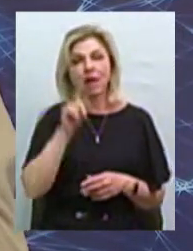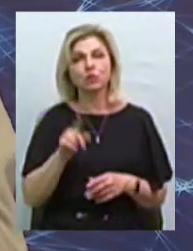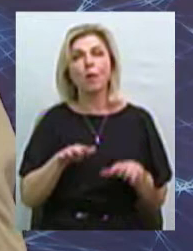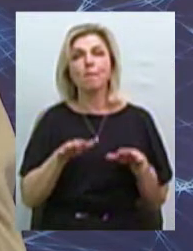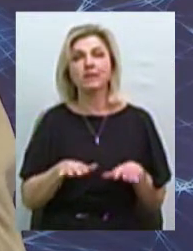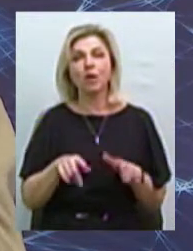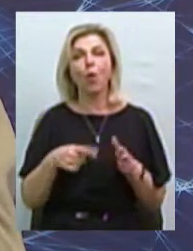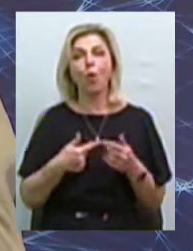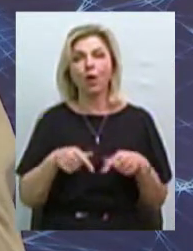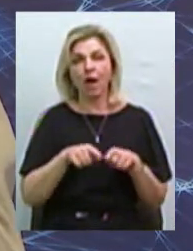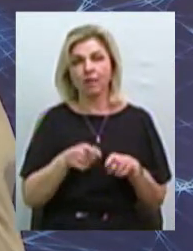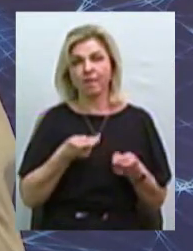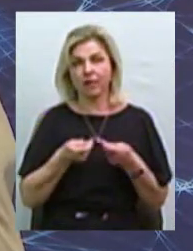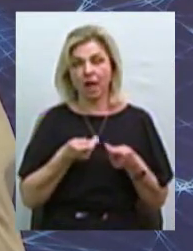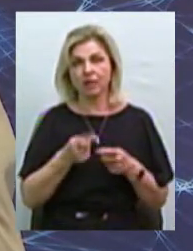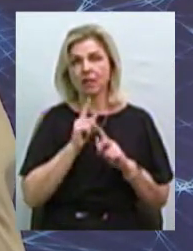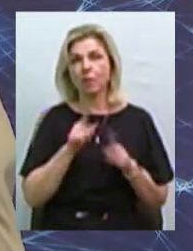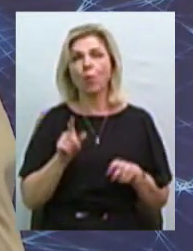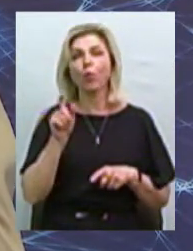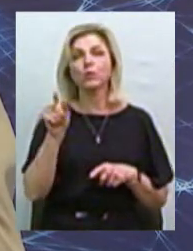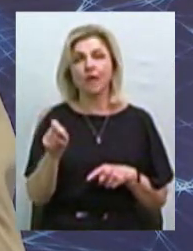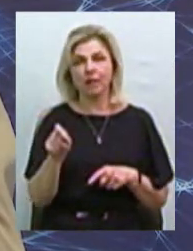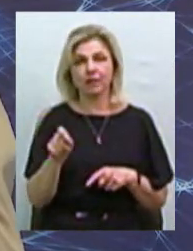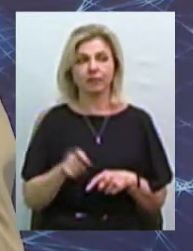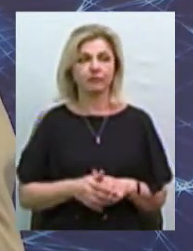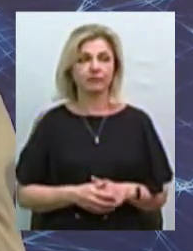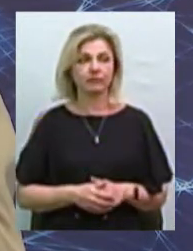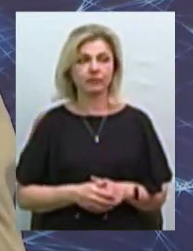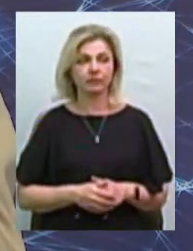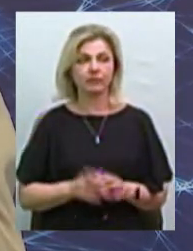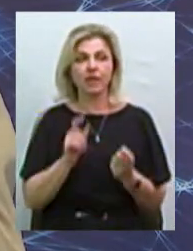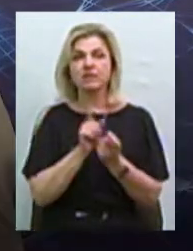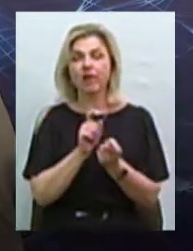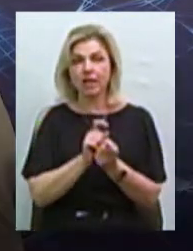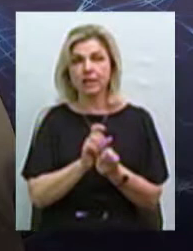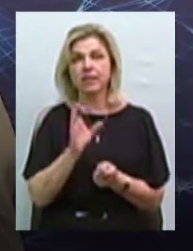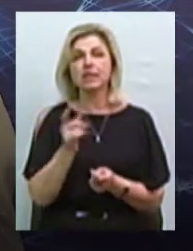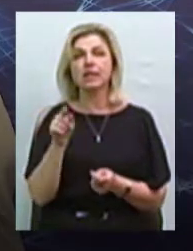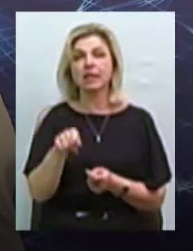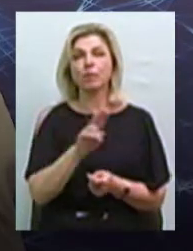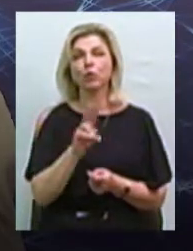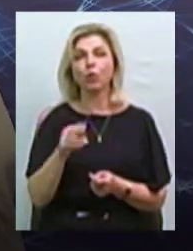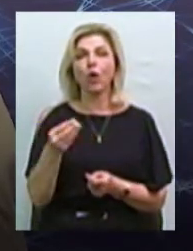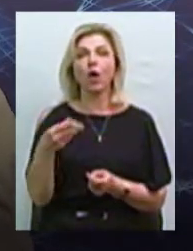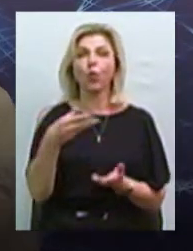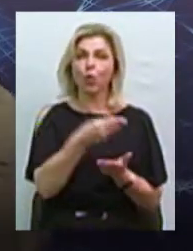влади не будуть кусати та сваритися з тим, хто дає гроші.